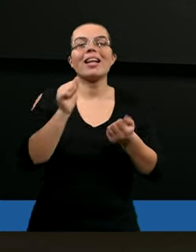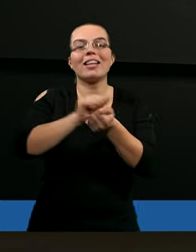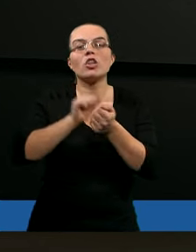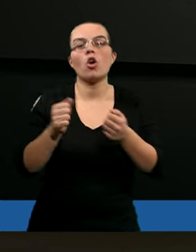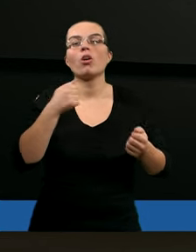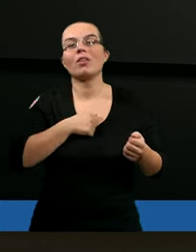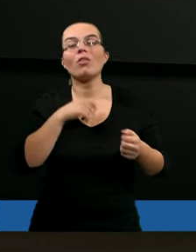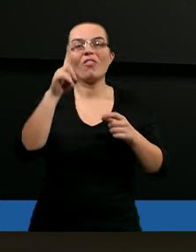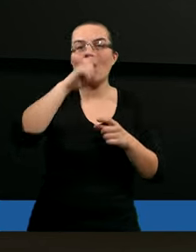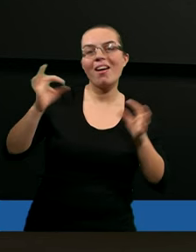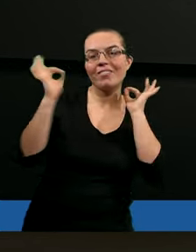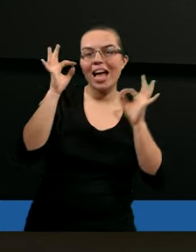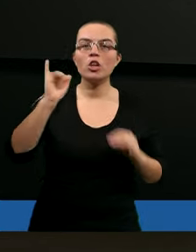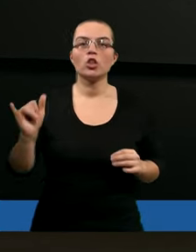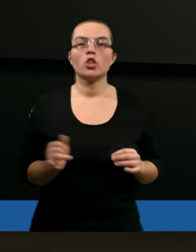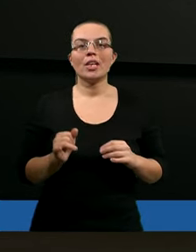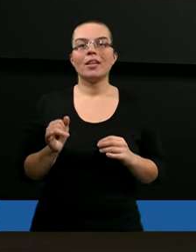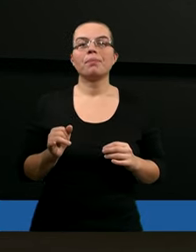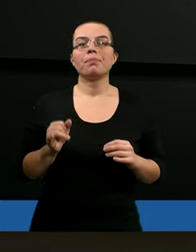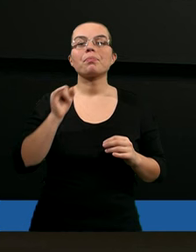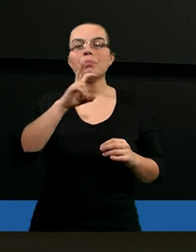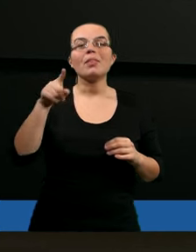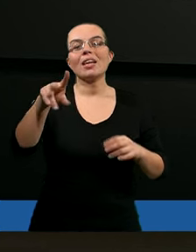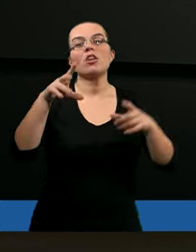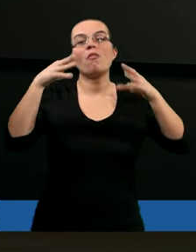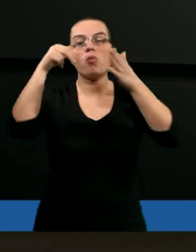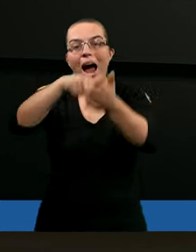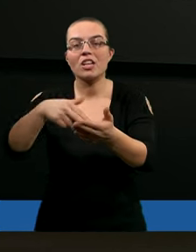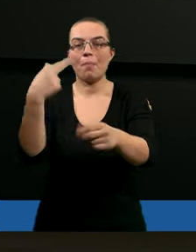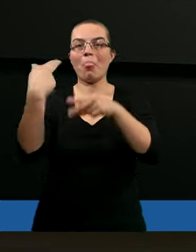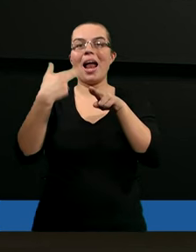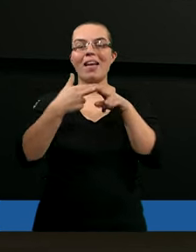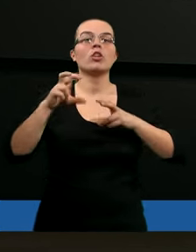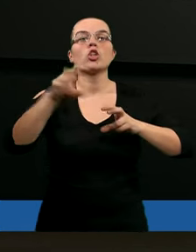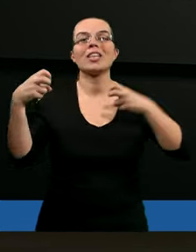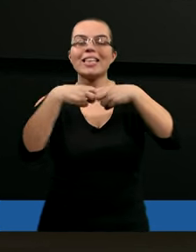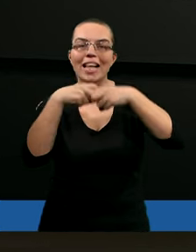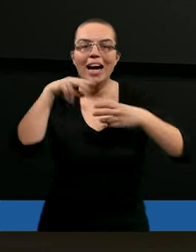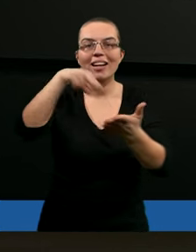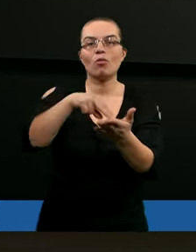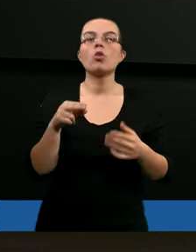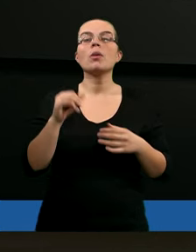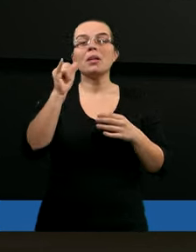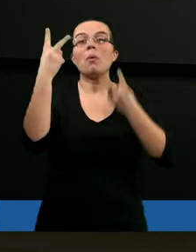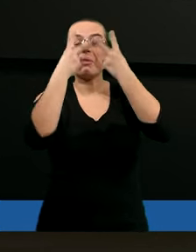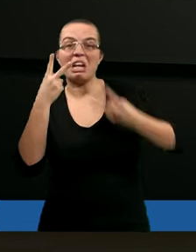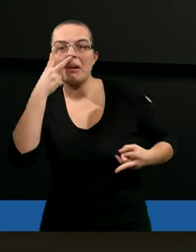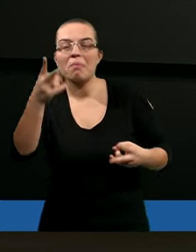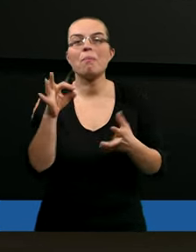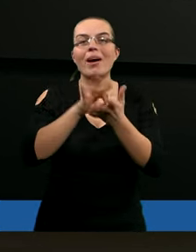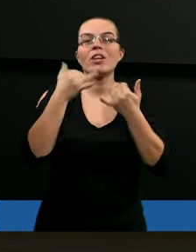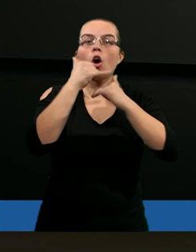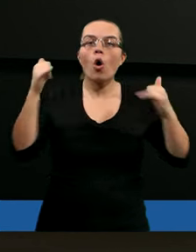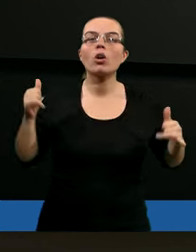Chjobowe wieści. Czy łączymy telewizor, uruchomimy internet i poczytamy pewnego